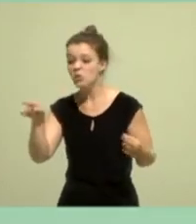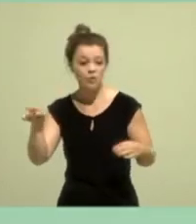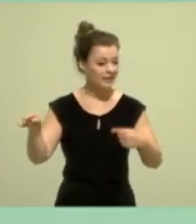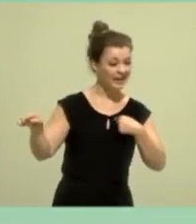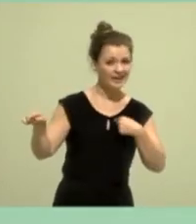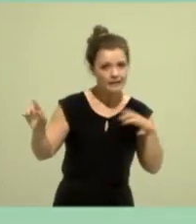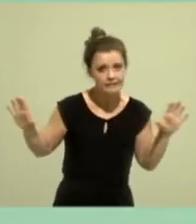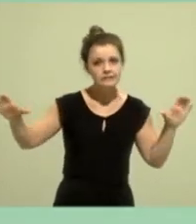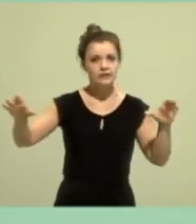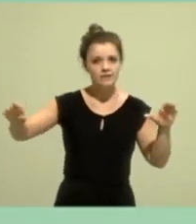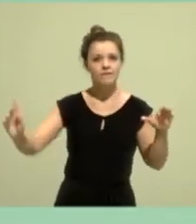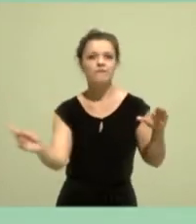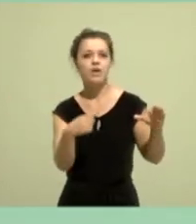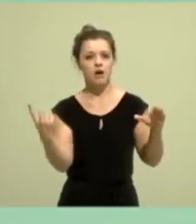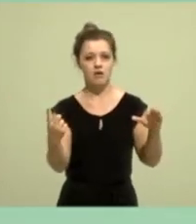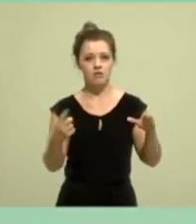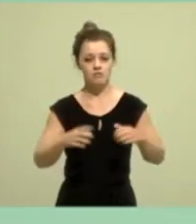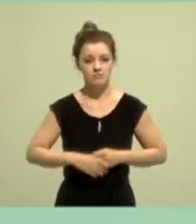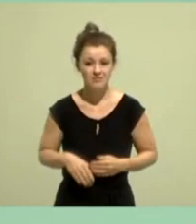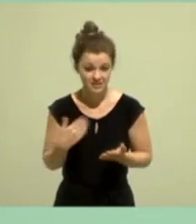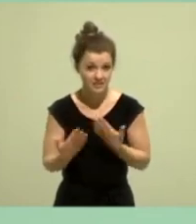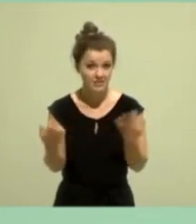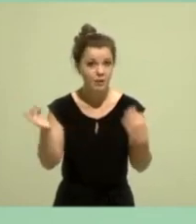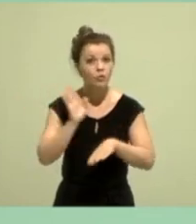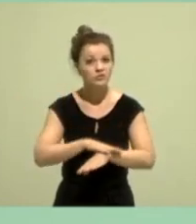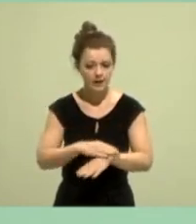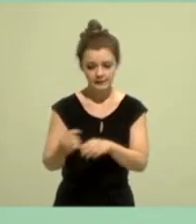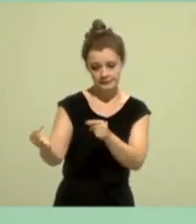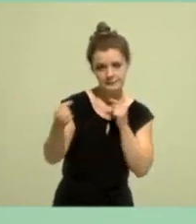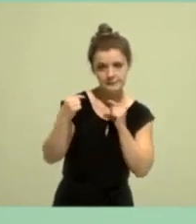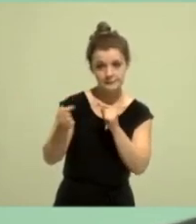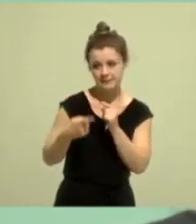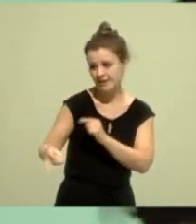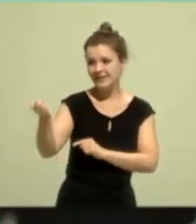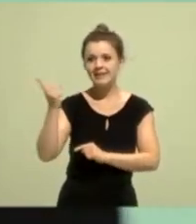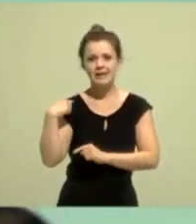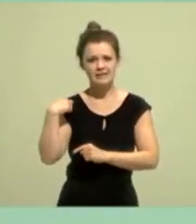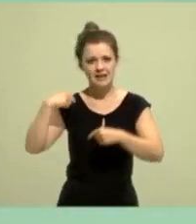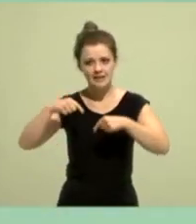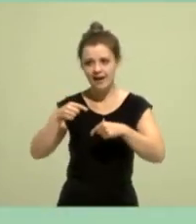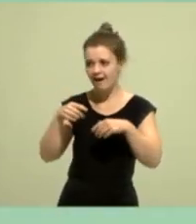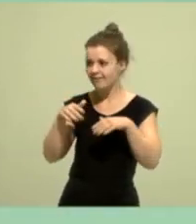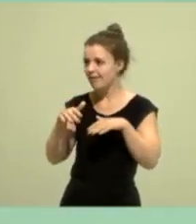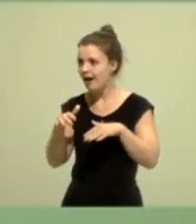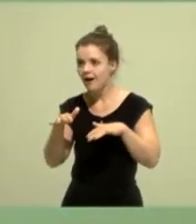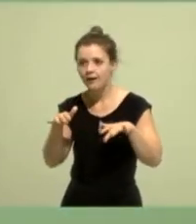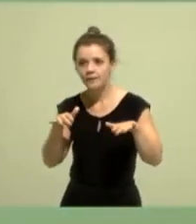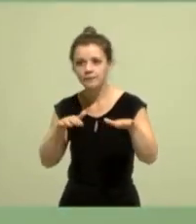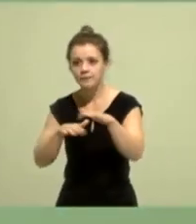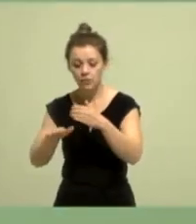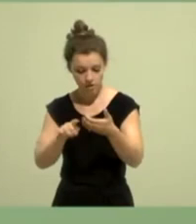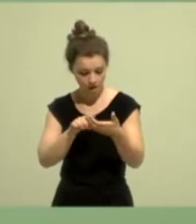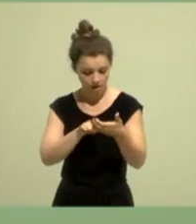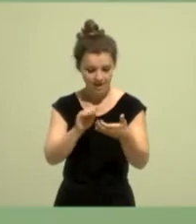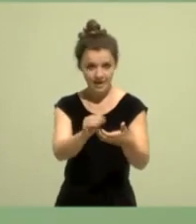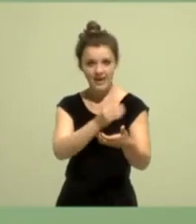Und lasst uns dabei Zeit zum Diskutieren nehmen. Als ich gestern in diesen Parteitag reinkam, habe ich die Nachricht bekommen auf den Ticker, dass